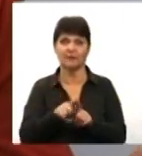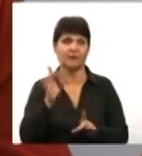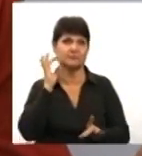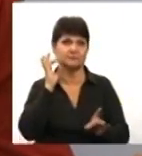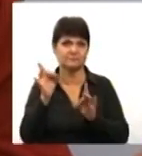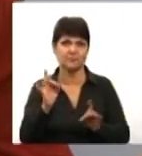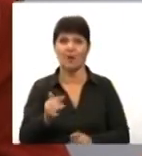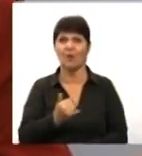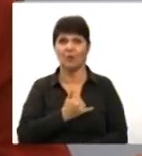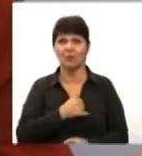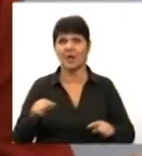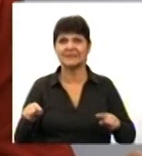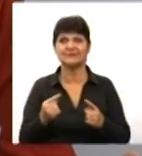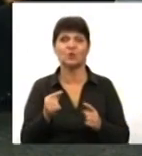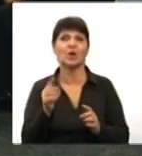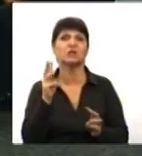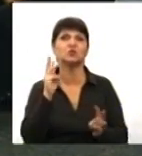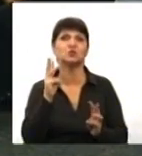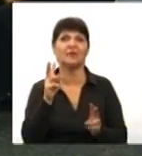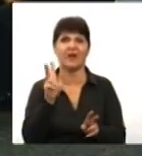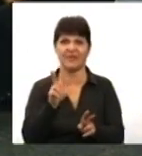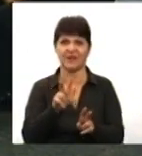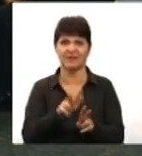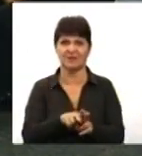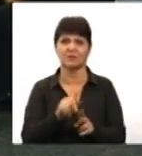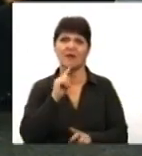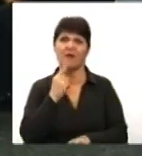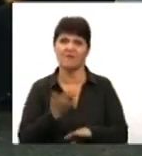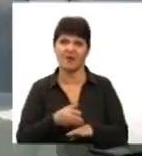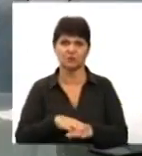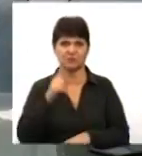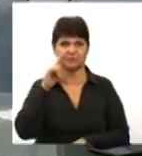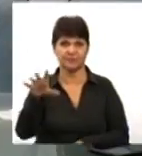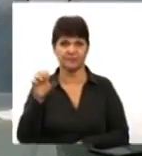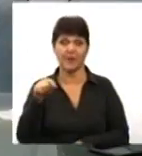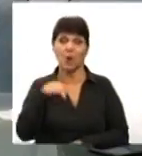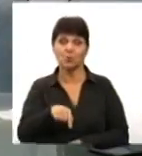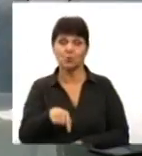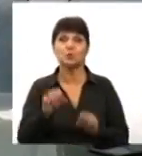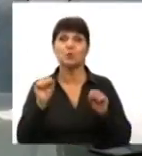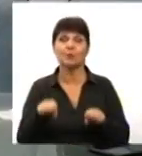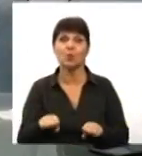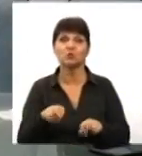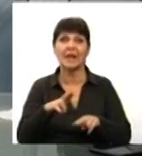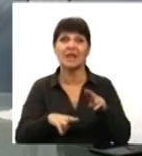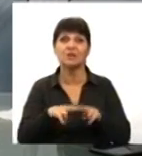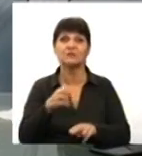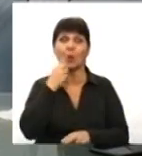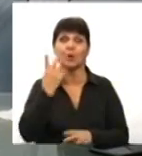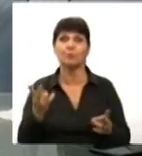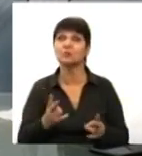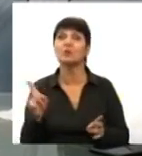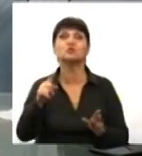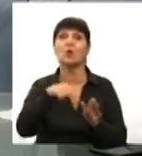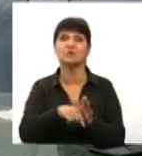вона створює таке шумове навантаження. Тобто, це важко сприймається. Ви кажете, тут можна налаштувати тоді, коли потрібно. Що це означає?